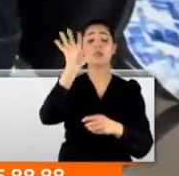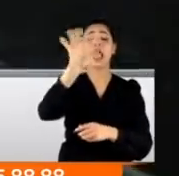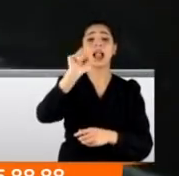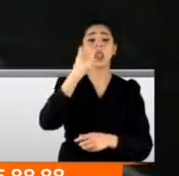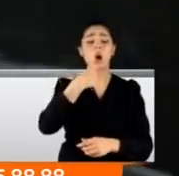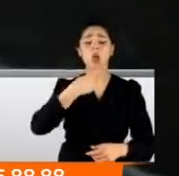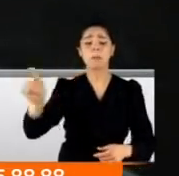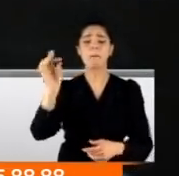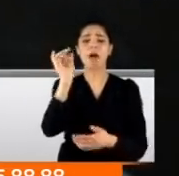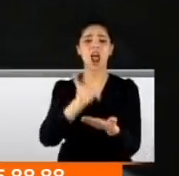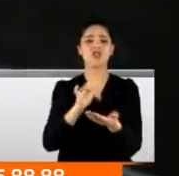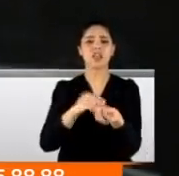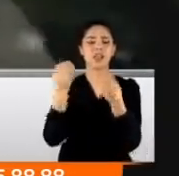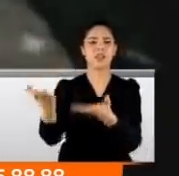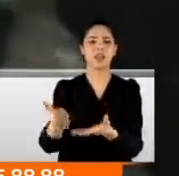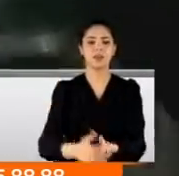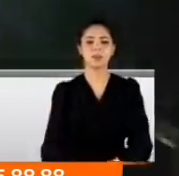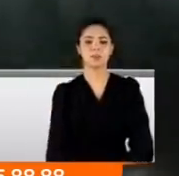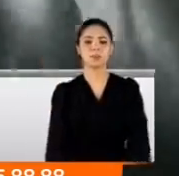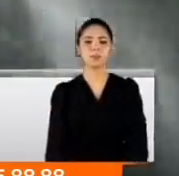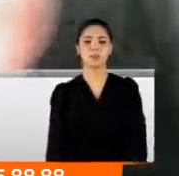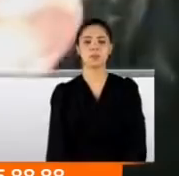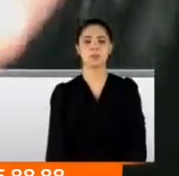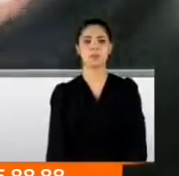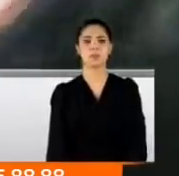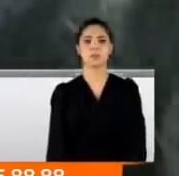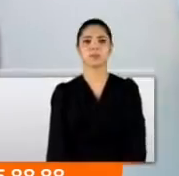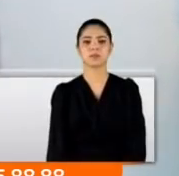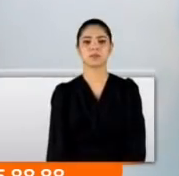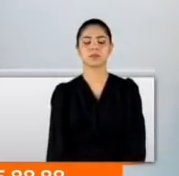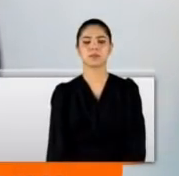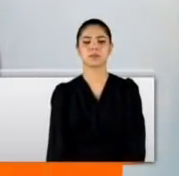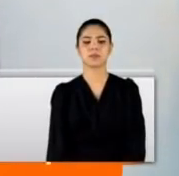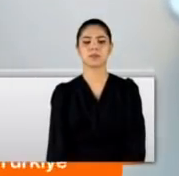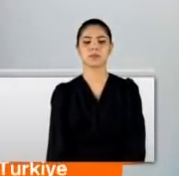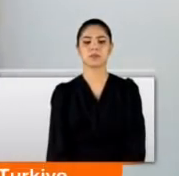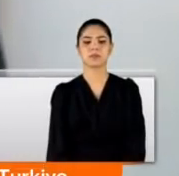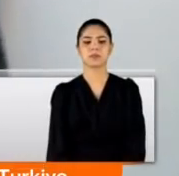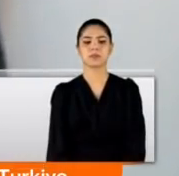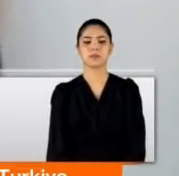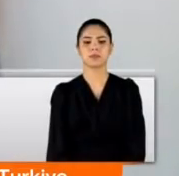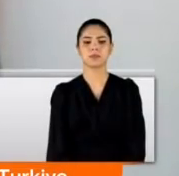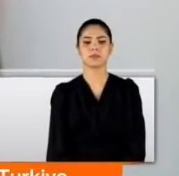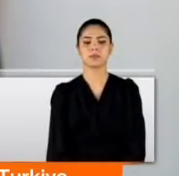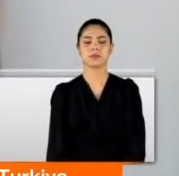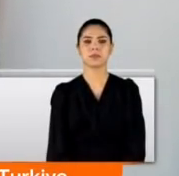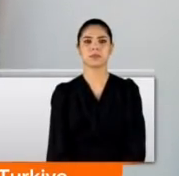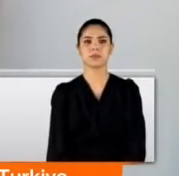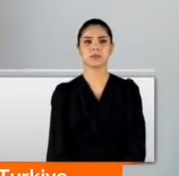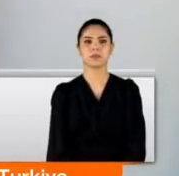850 lira para cezası kesildi. Kumar için değer mi bu? Teyzemez. Yukarı çıkın lan yukarı çıkın. Yapacak bir şey yok yani.